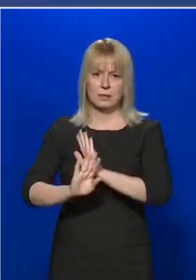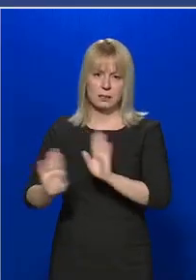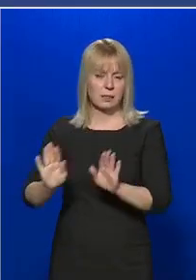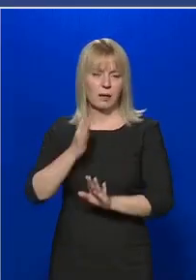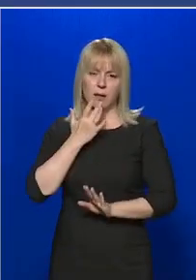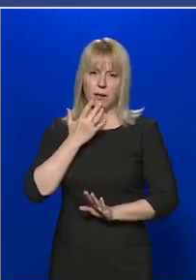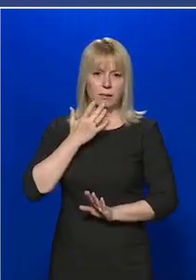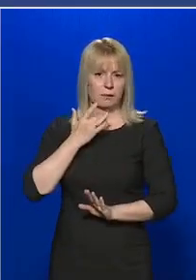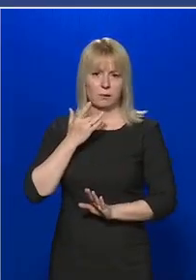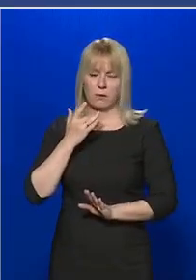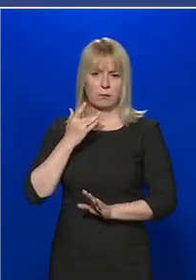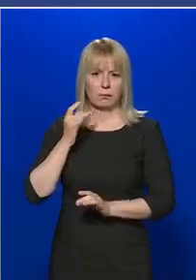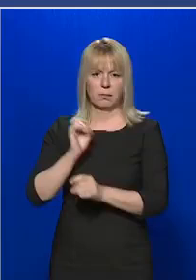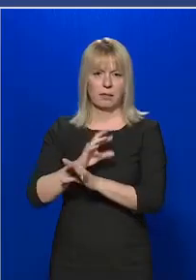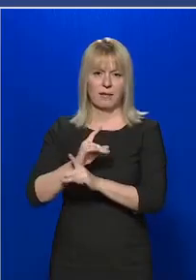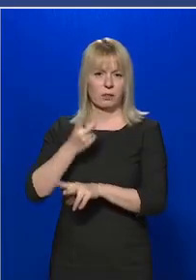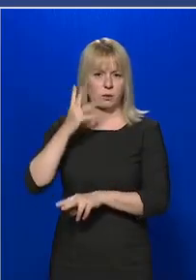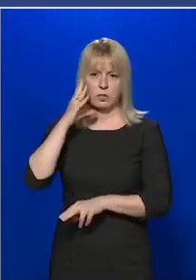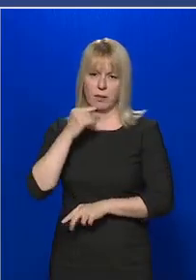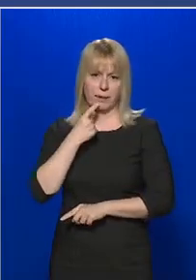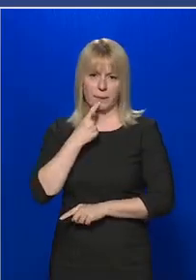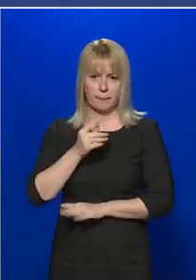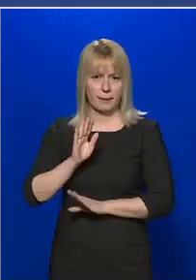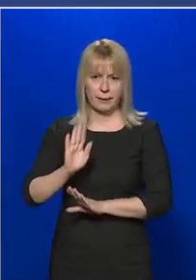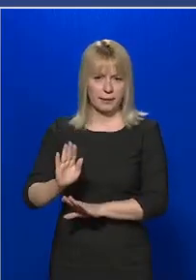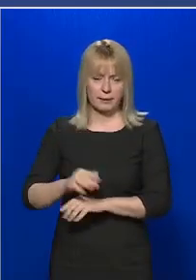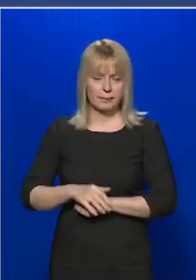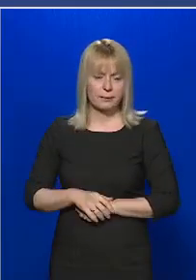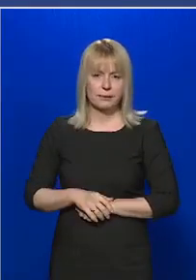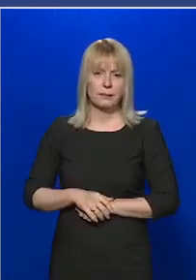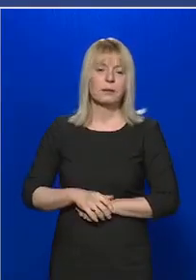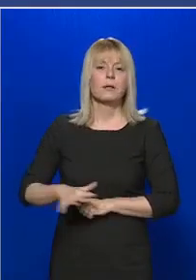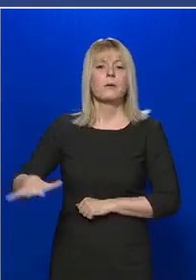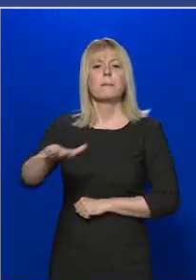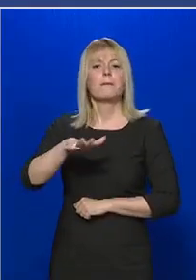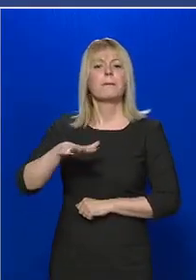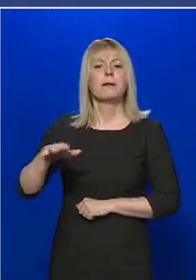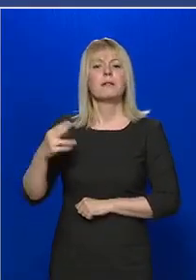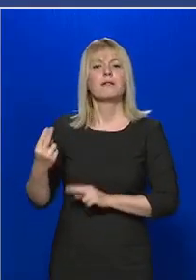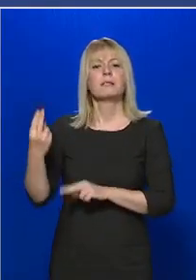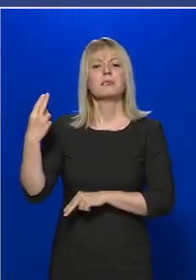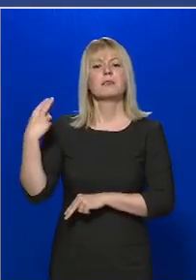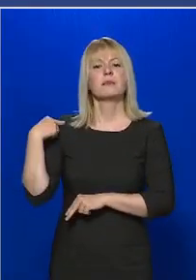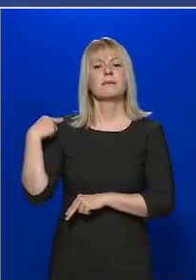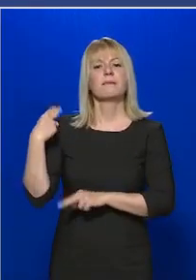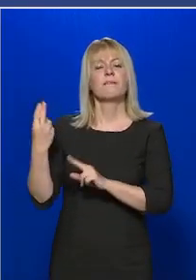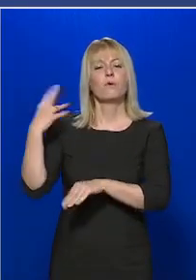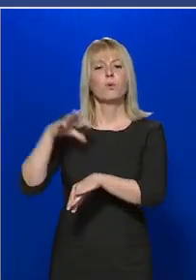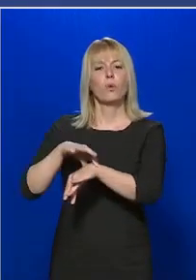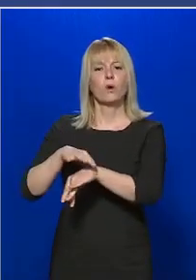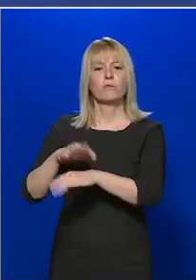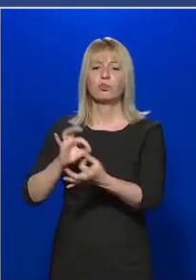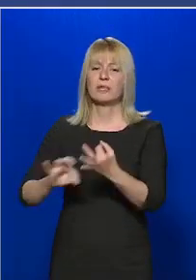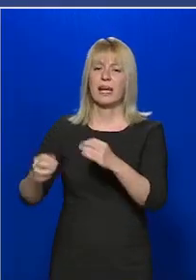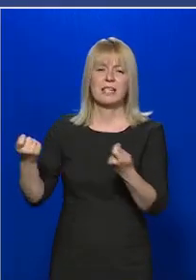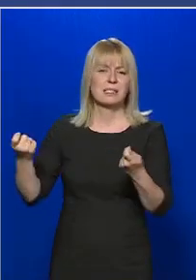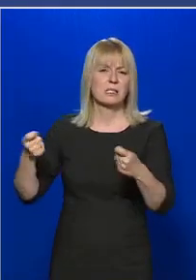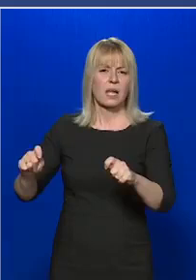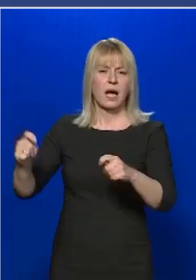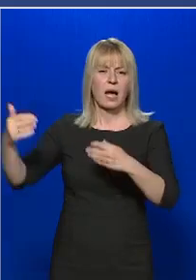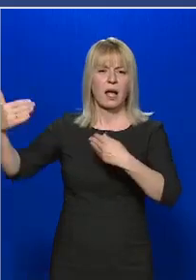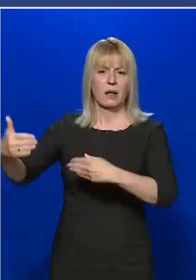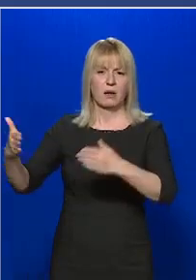járványügyi szakemberek. A megyei tisztifőorvos teljes zárlattal